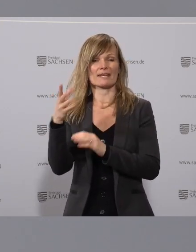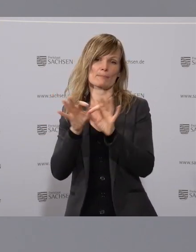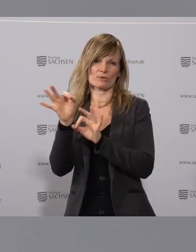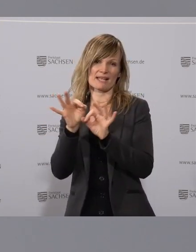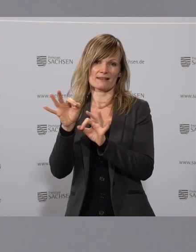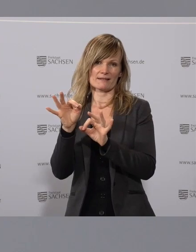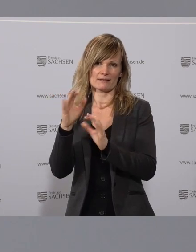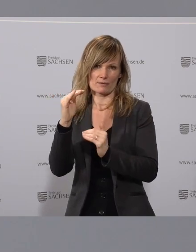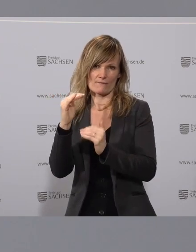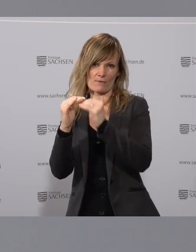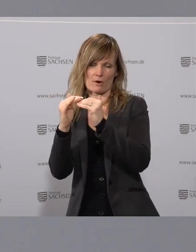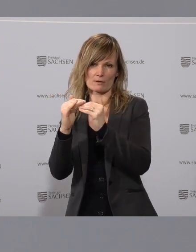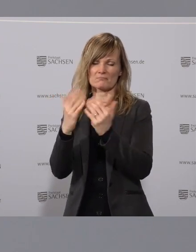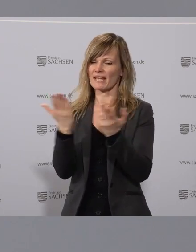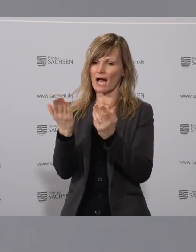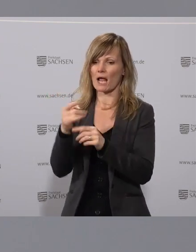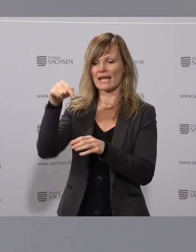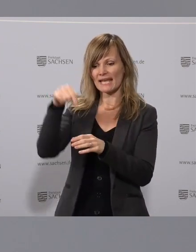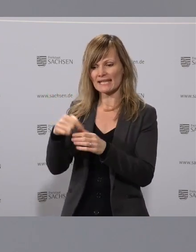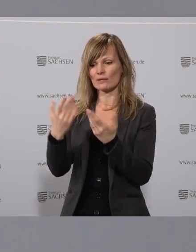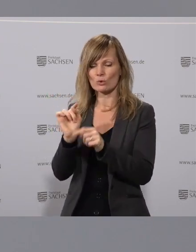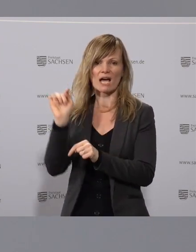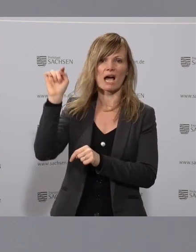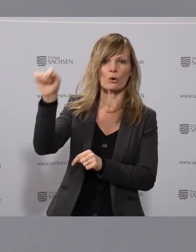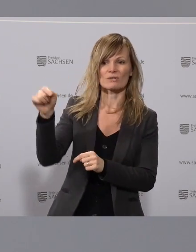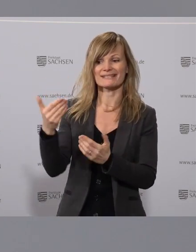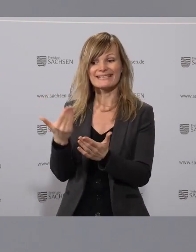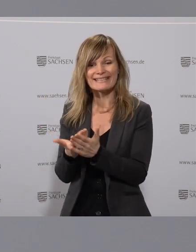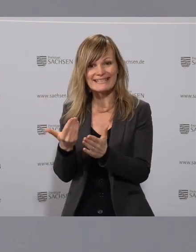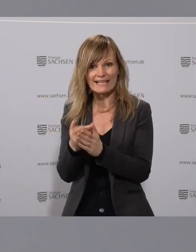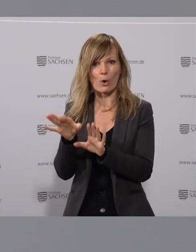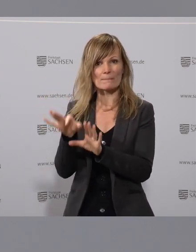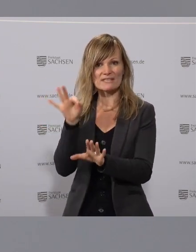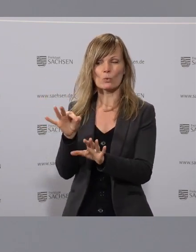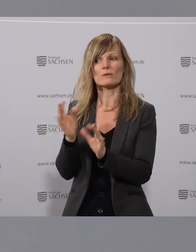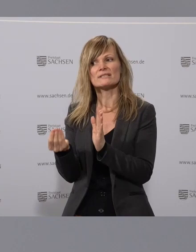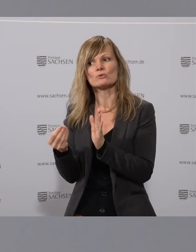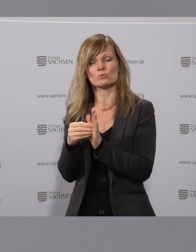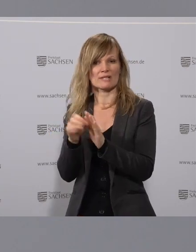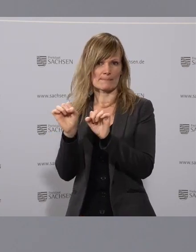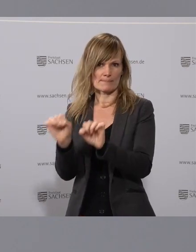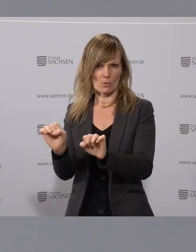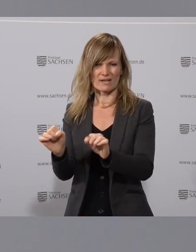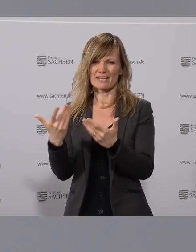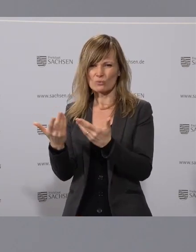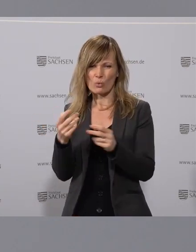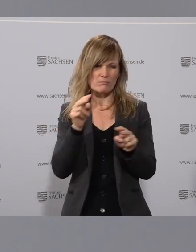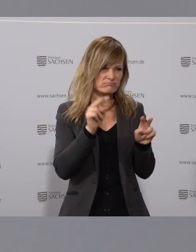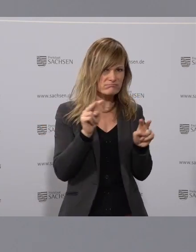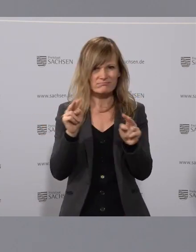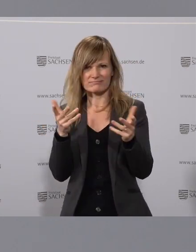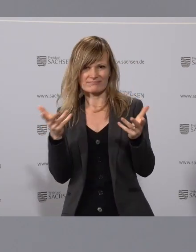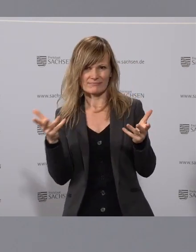ob das Innen oder Außen ist. Das ist die Option, die wir zusätzlich noch aufgenommen haben, um dort ebenfalls Varianten und Möglichkeiten